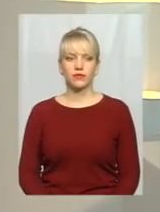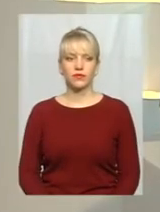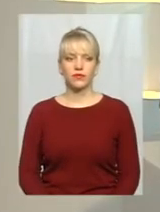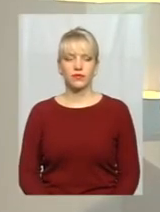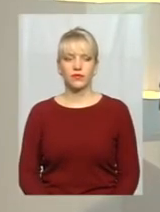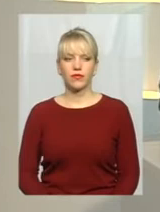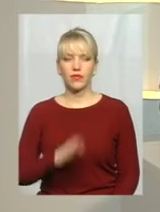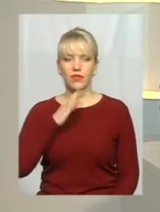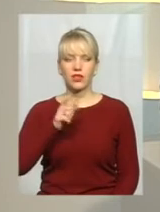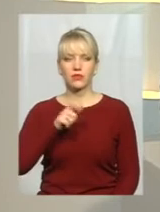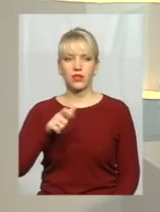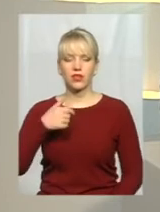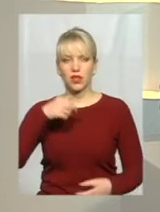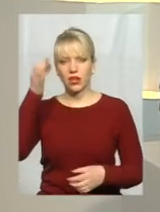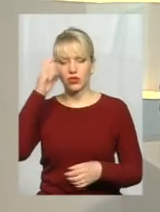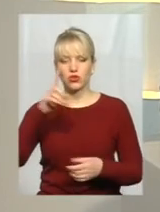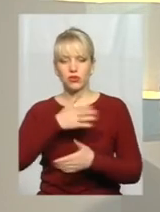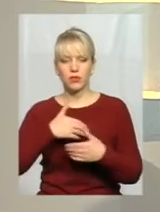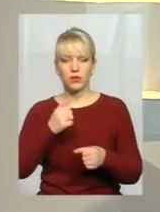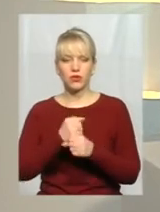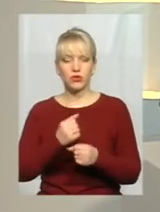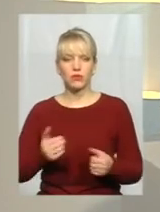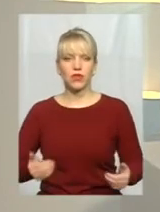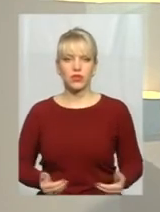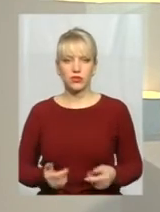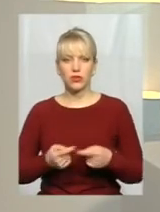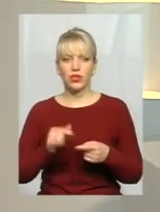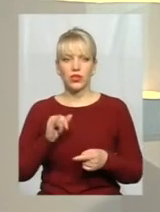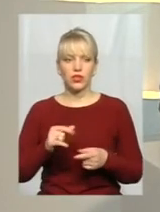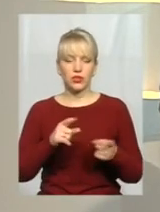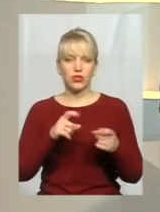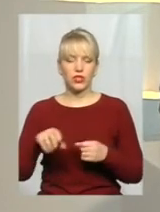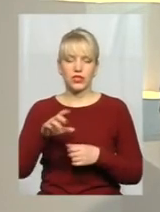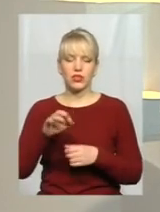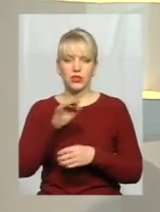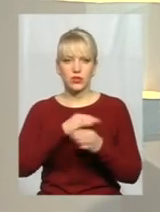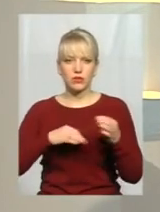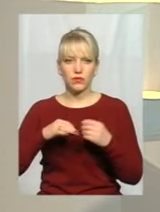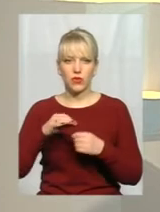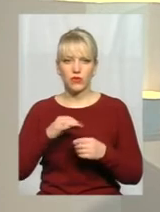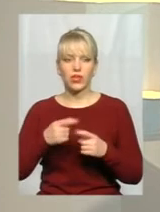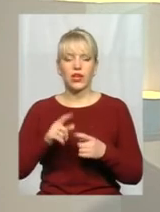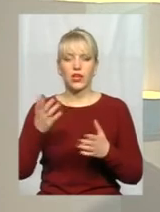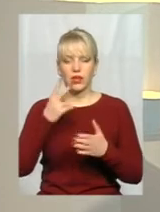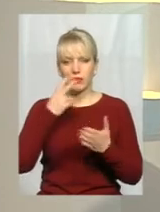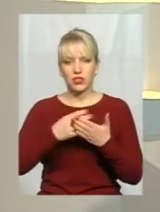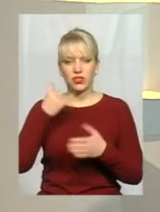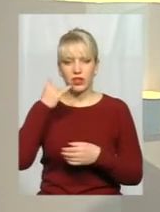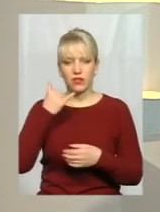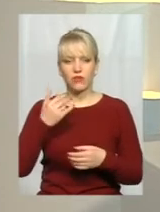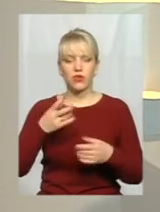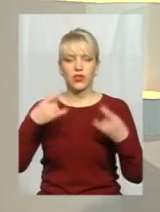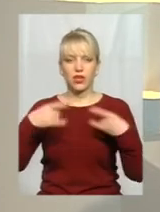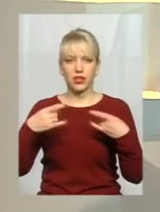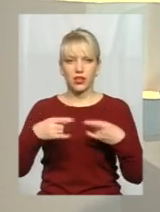Нашим глядачам я нагадую, що ми працюємо на живо, тому долучайтеся до розмови за телефонами, які бачите на екранах, або у соцмережі Facebook, де йде пряма